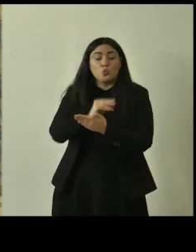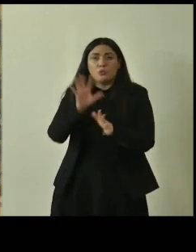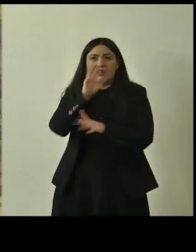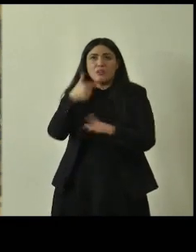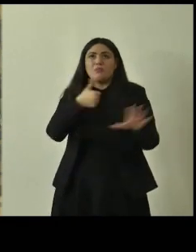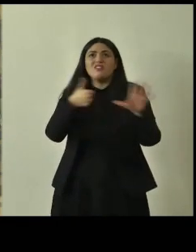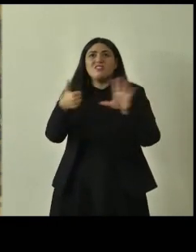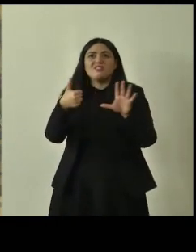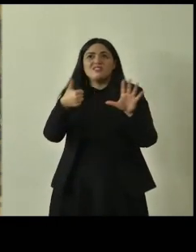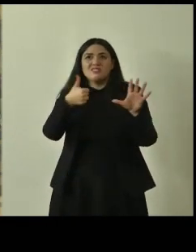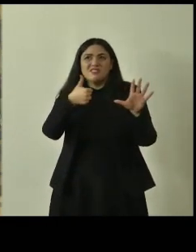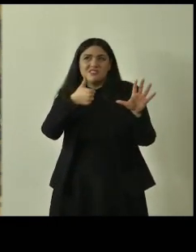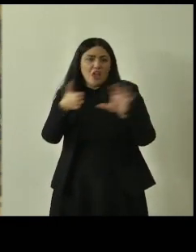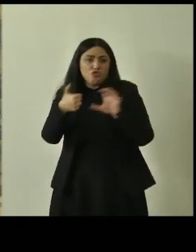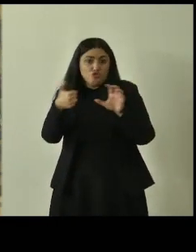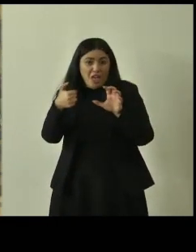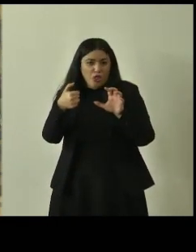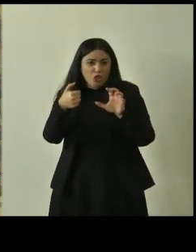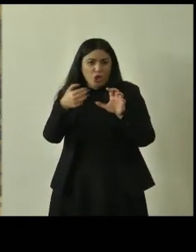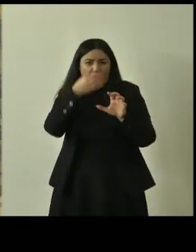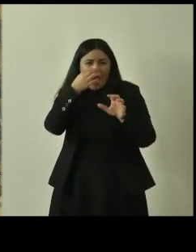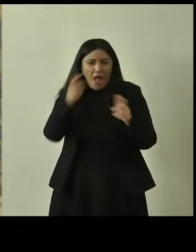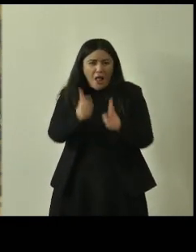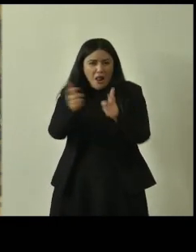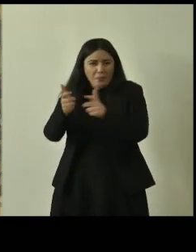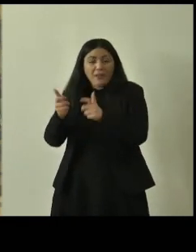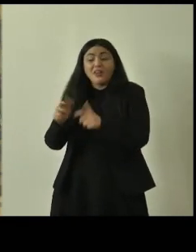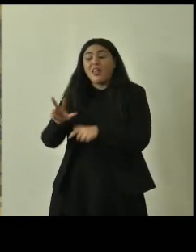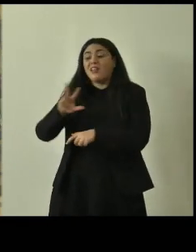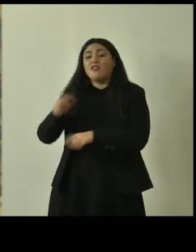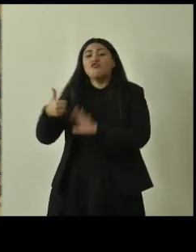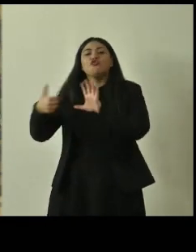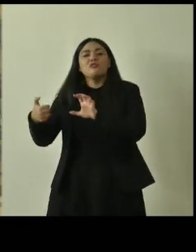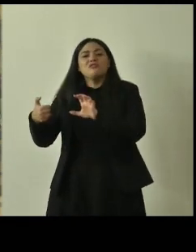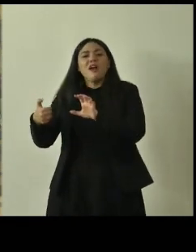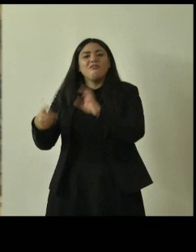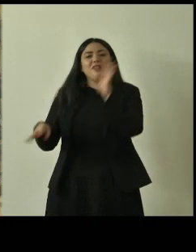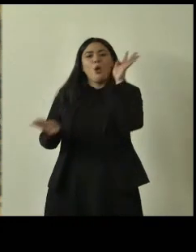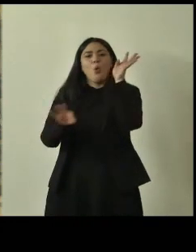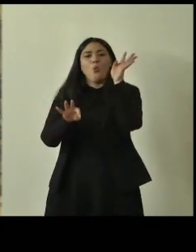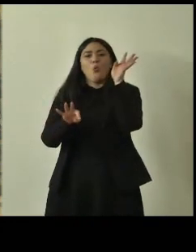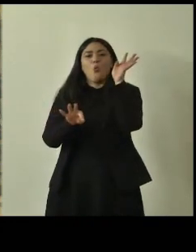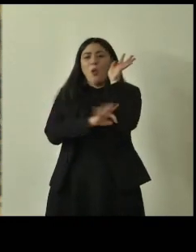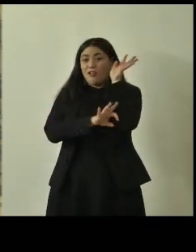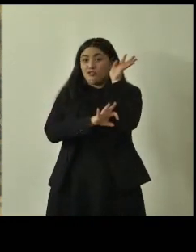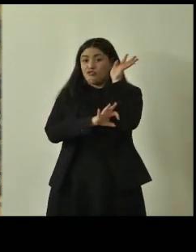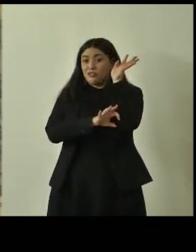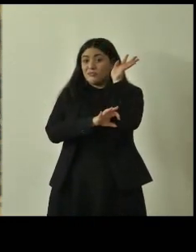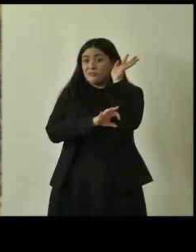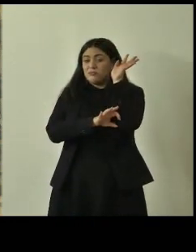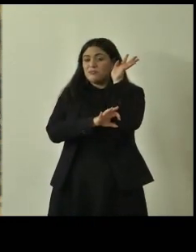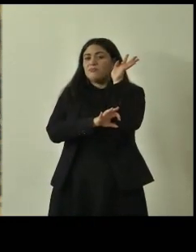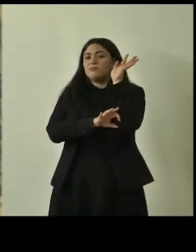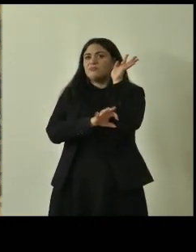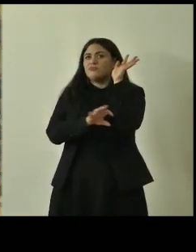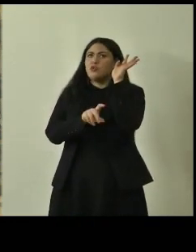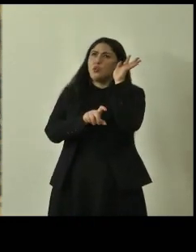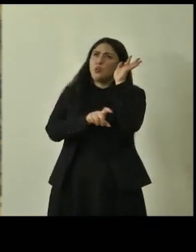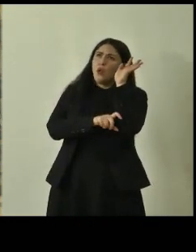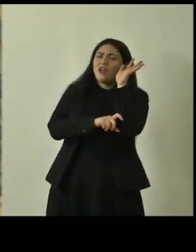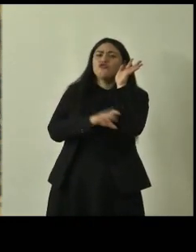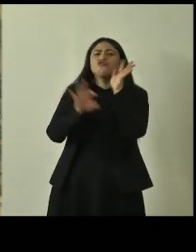specie su 600 piante 360 sono querce cerro frassino scusate